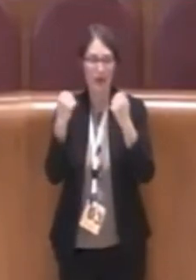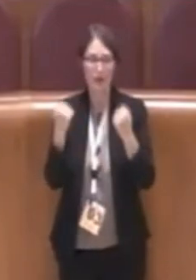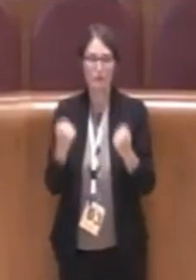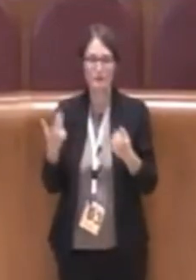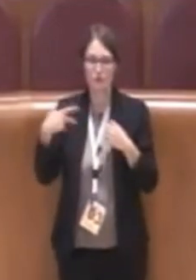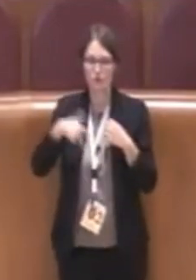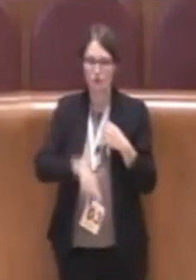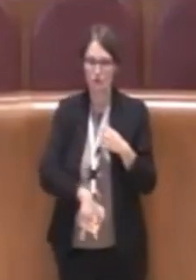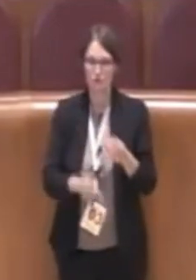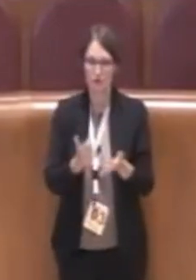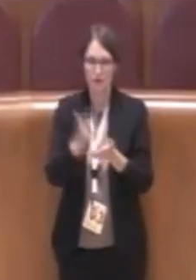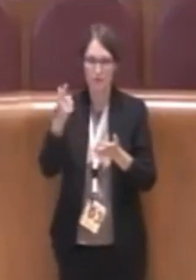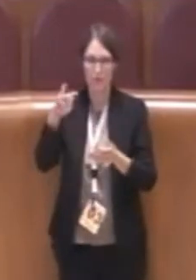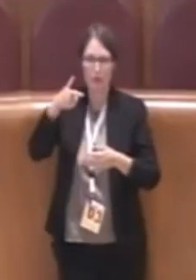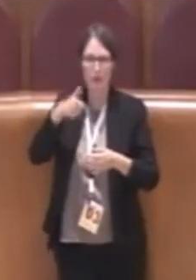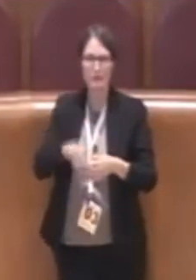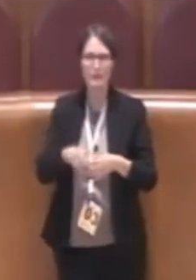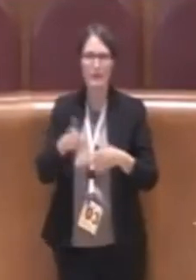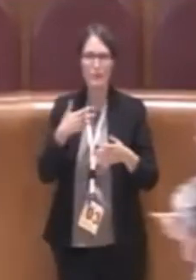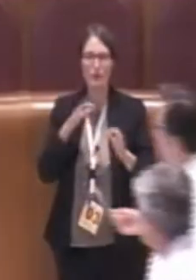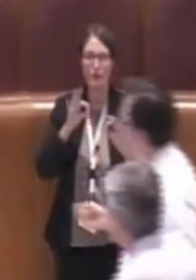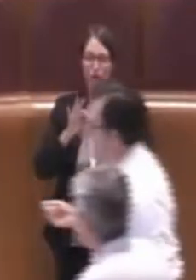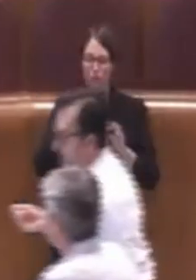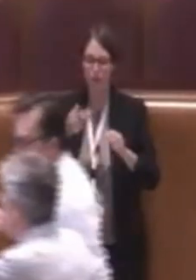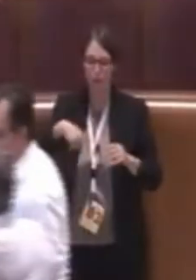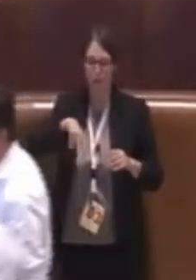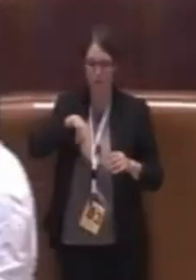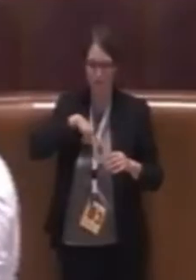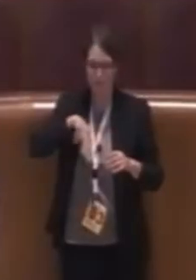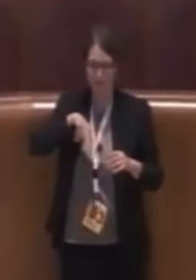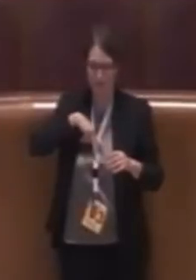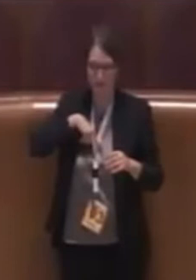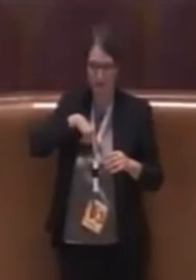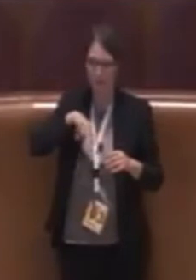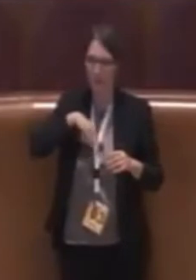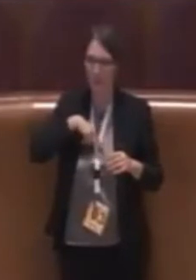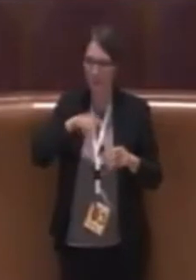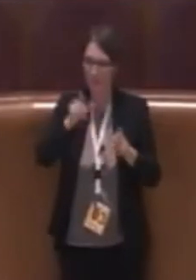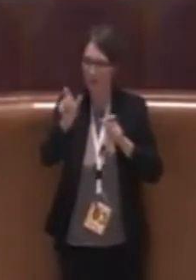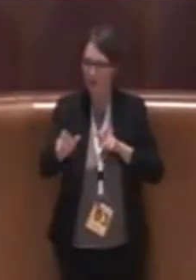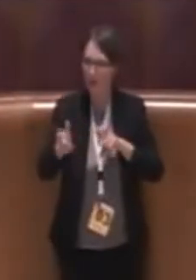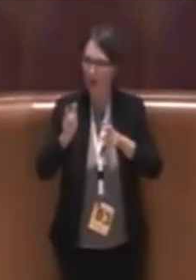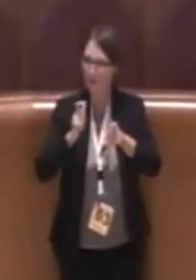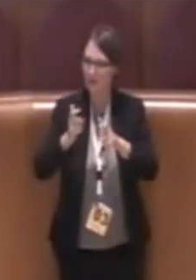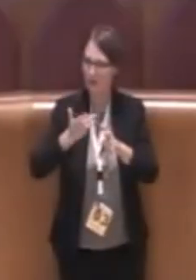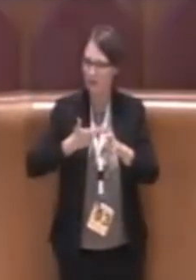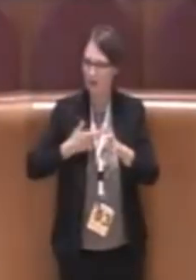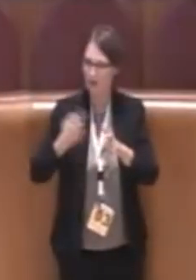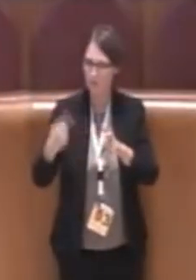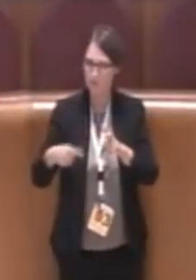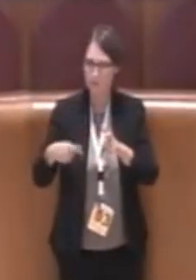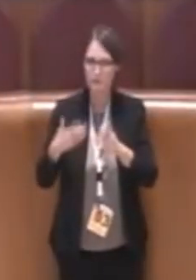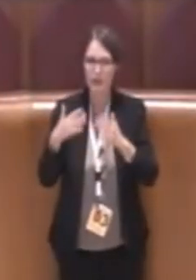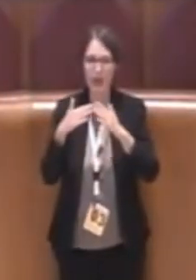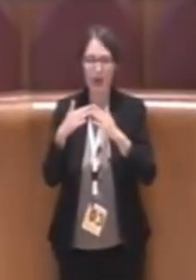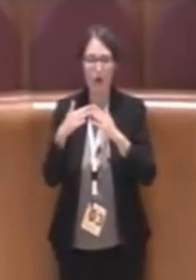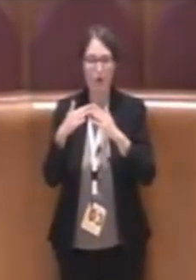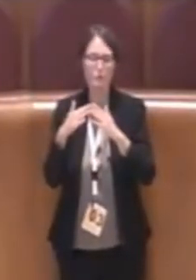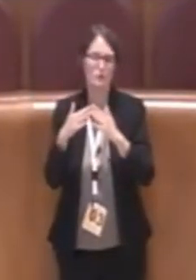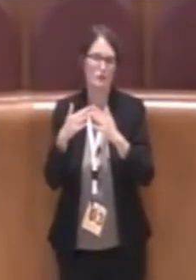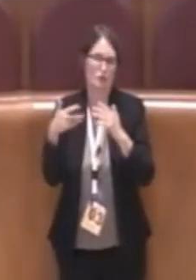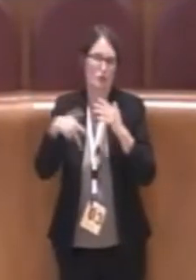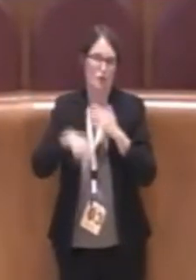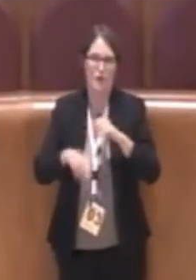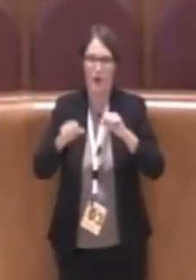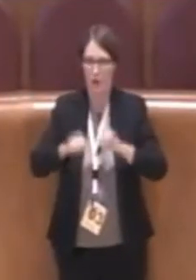parlando di rapporti che privati hanno con altri privati. Cioè è vero che l'housing sociale può essere pubblica e quindi